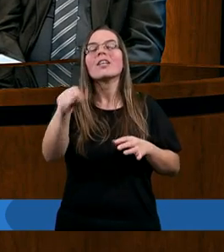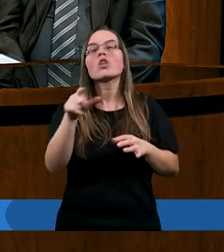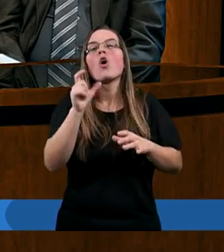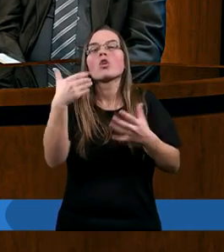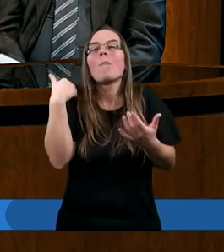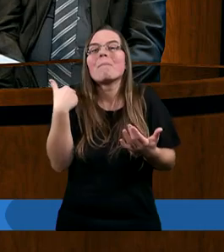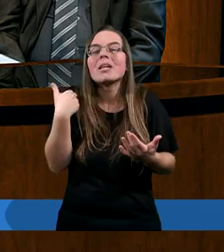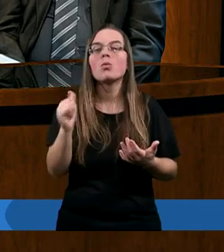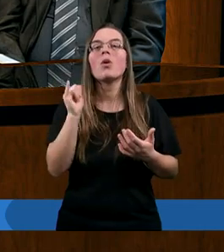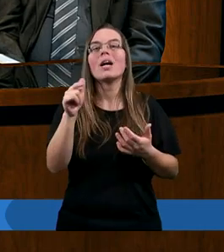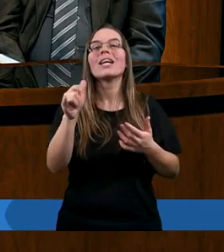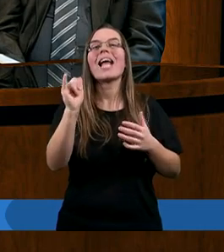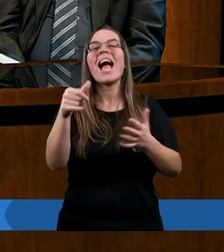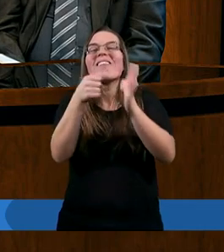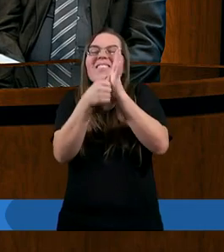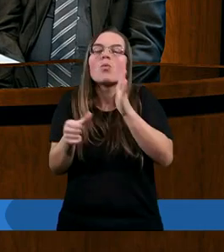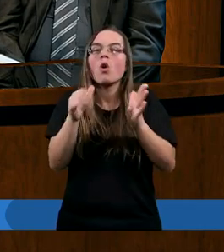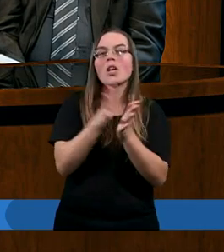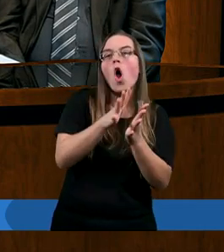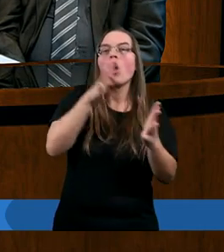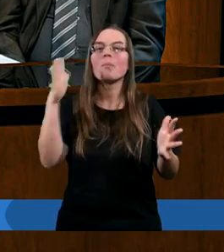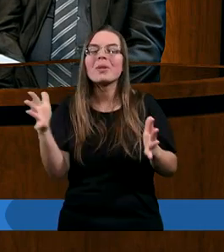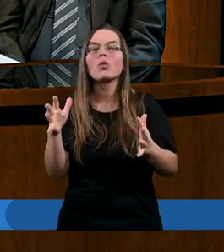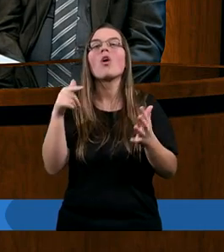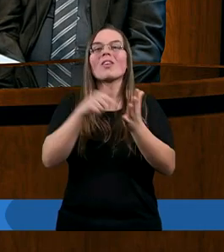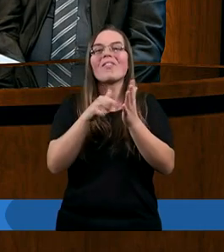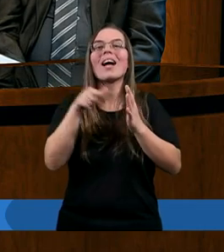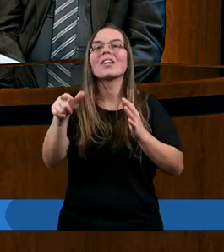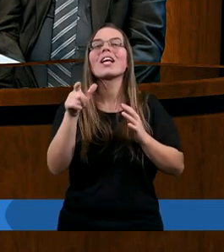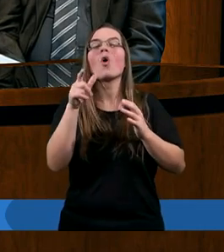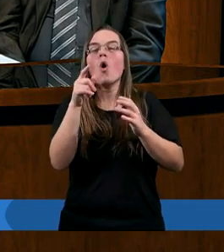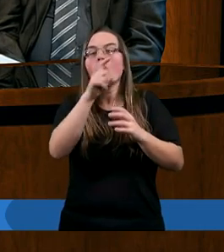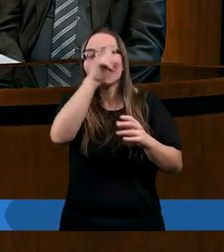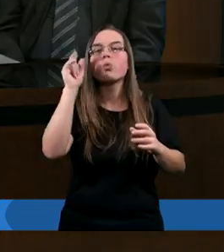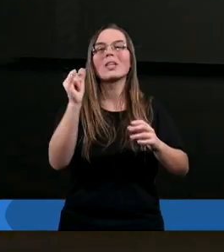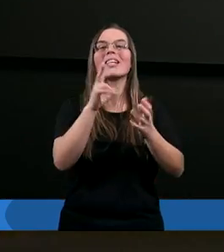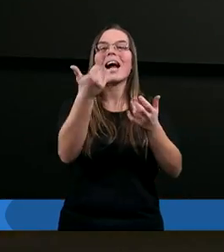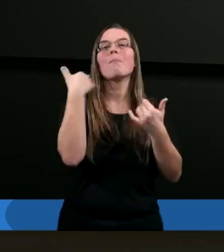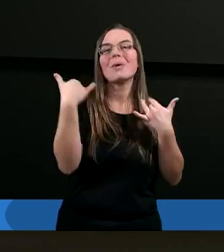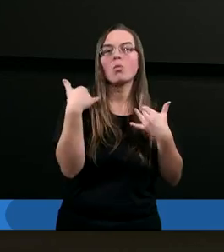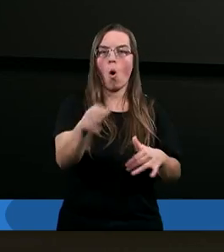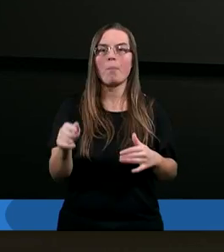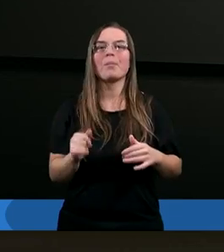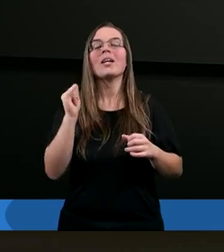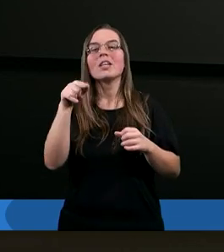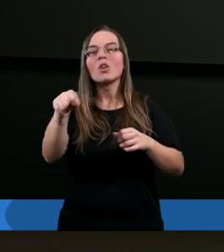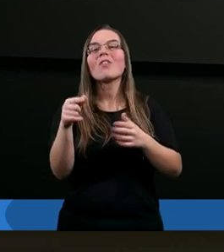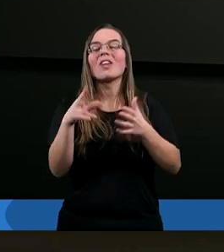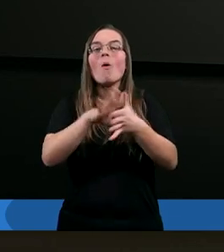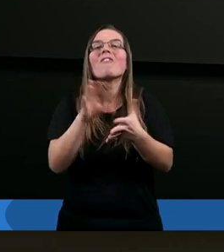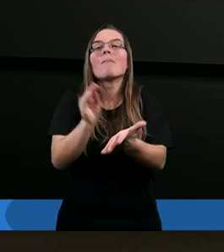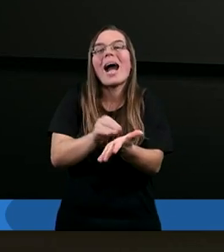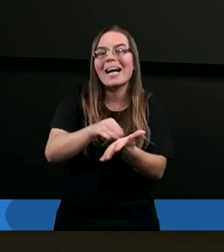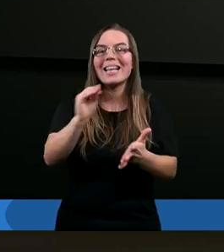dyskusji jest tylko i wyłącznie odbiciem już tych właśnie nabytych poglądów. Popatrzmy, jak to wygląda w praktyce.